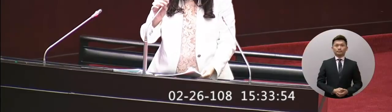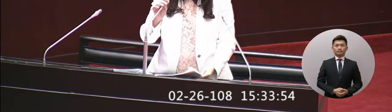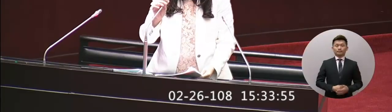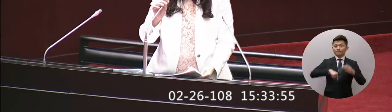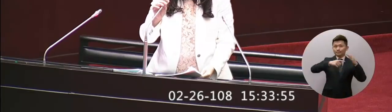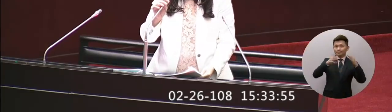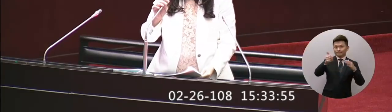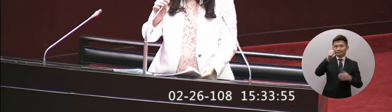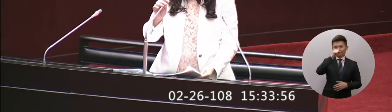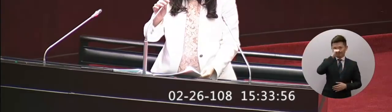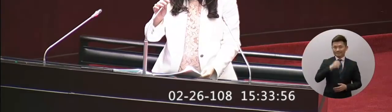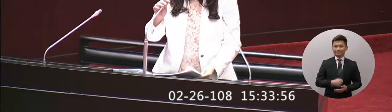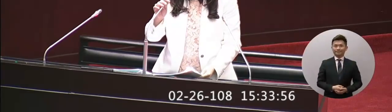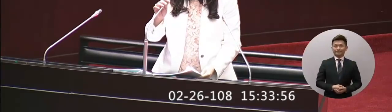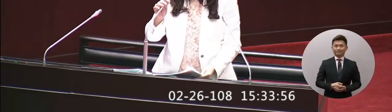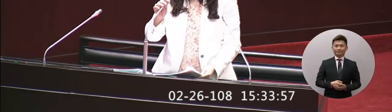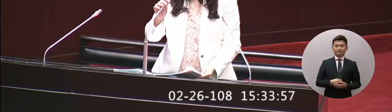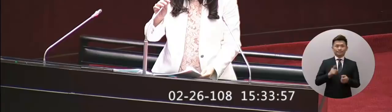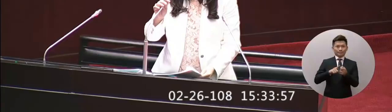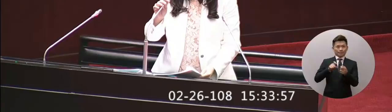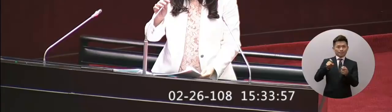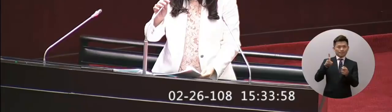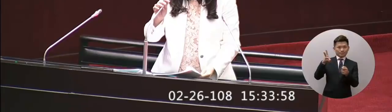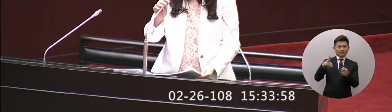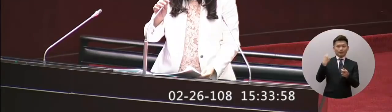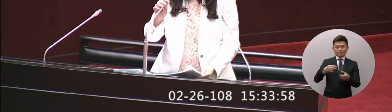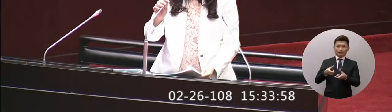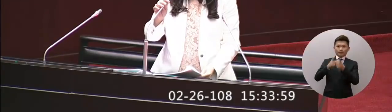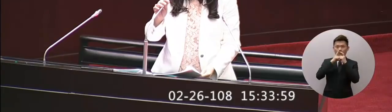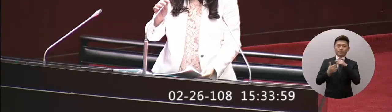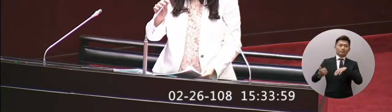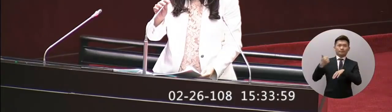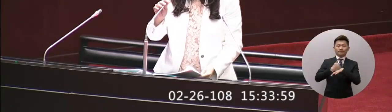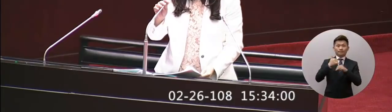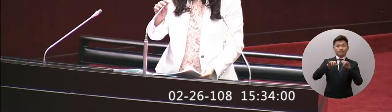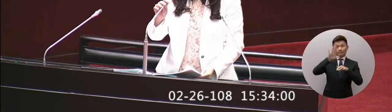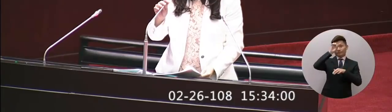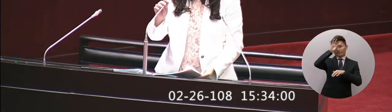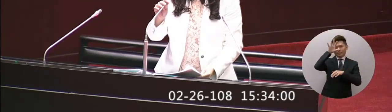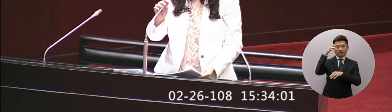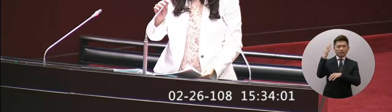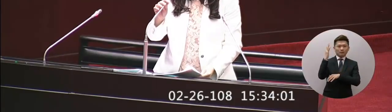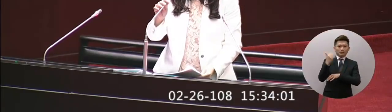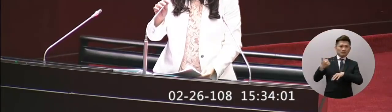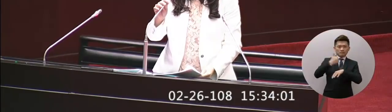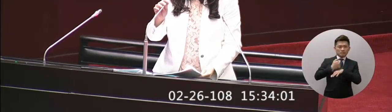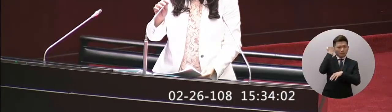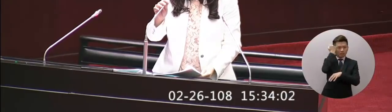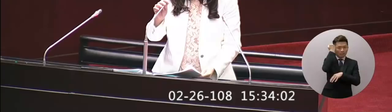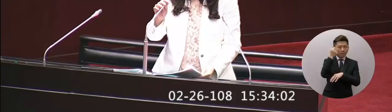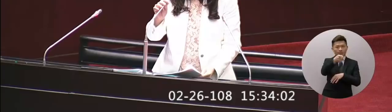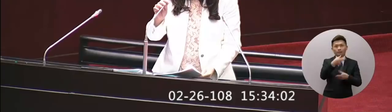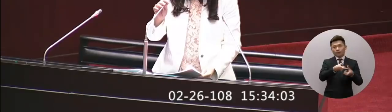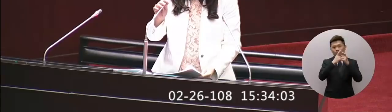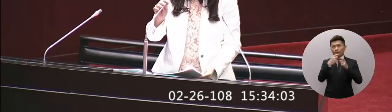蘇院長你好委員你好我是十三年來就是再度回任了在民黨執政這麼艱苦的時候你就願意再